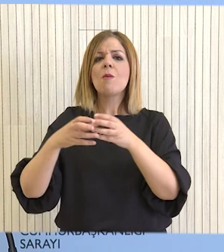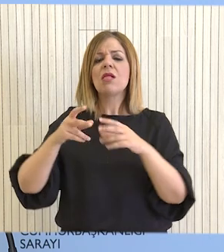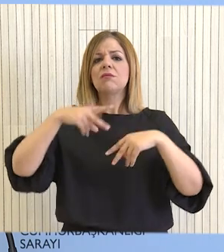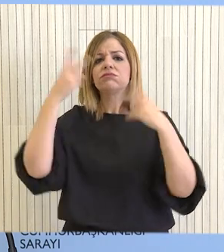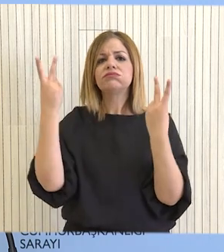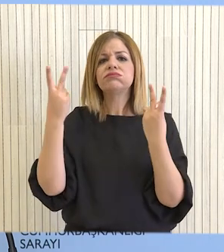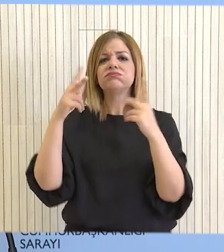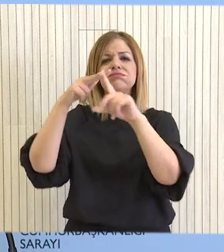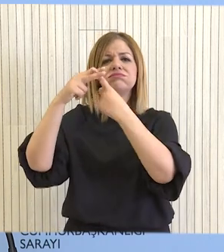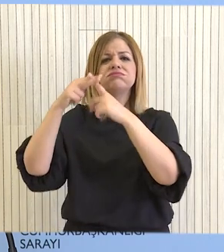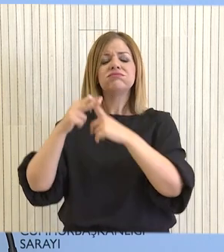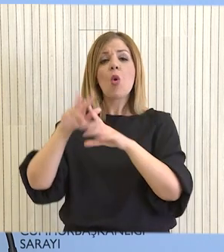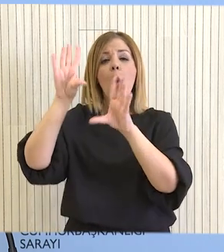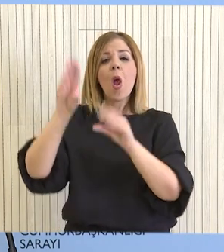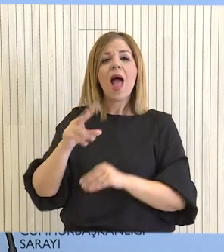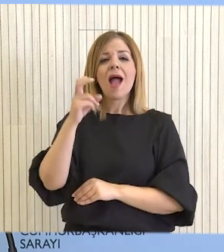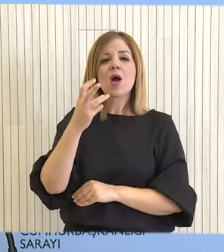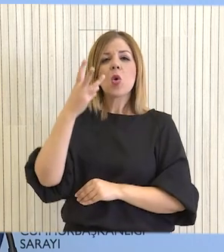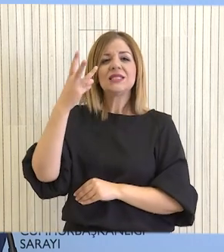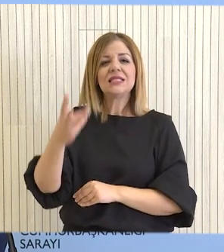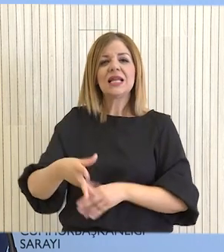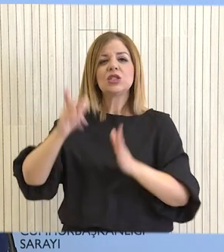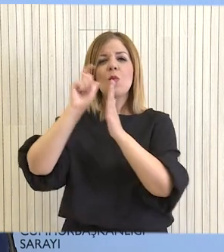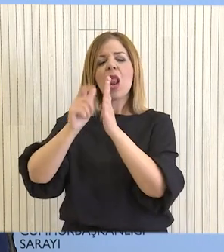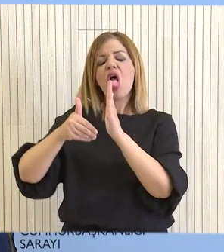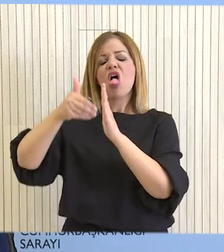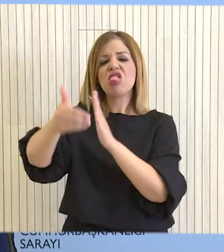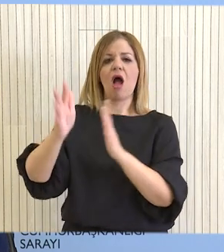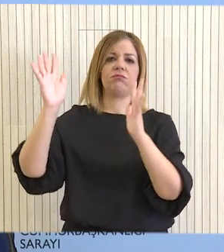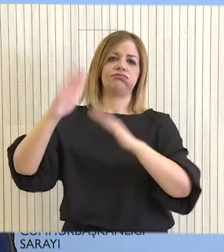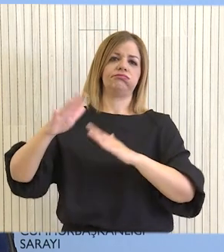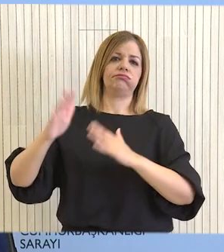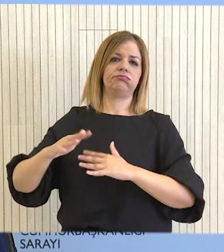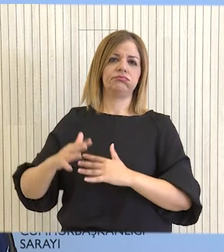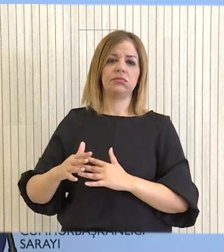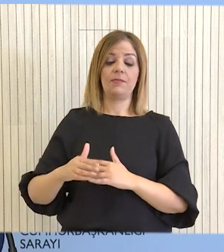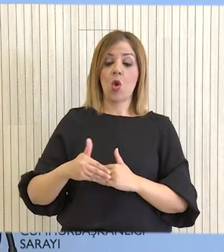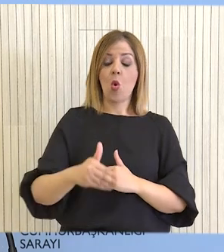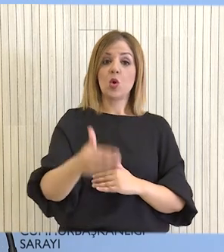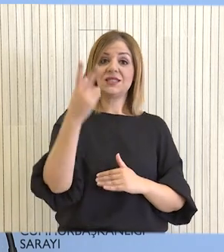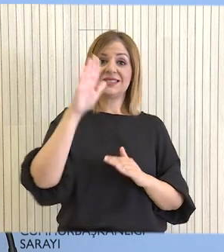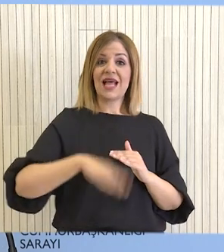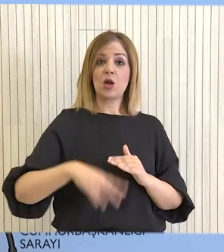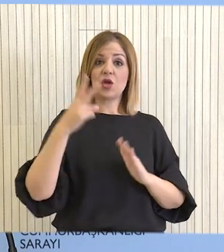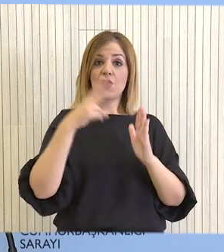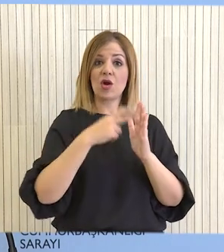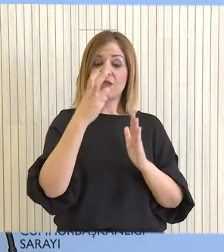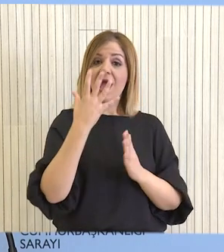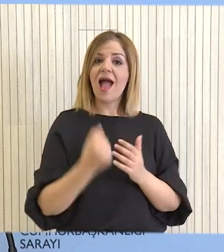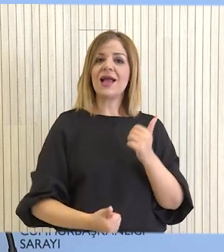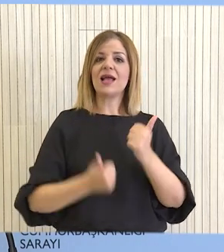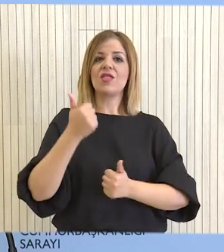δικαιούχων από τις 23 πολυκατοικίες που θα καταδευαστούν σε μεταγενέστερο στάδιο. Πριν το τέλος του έτους, θα προκυριχθεί